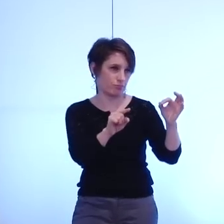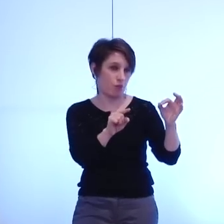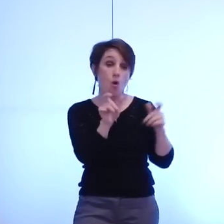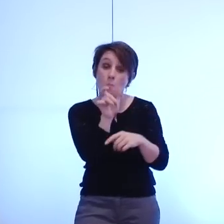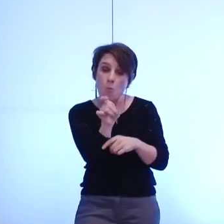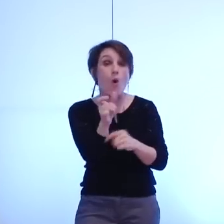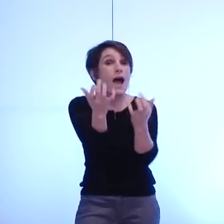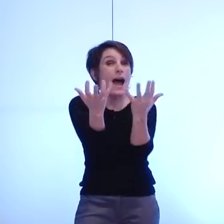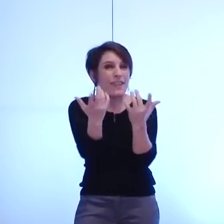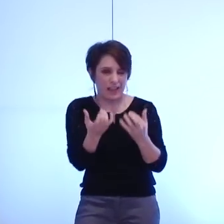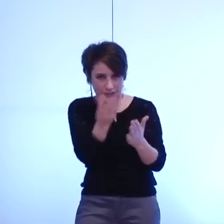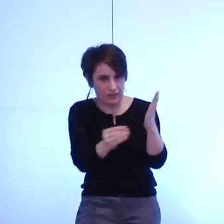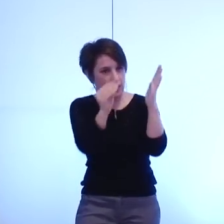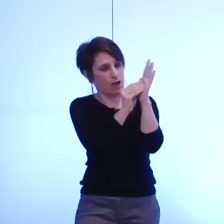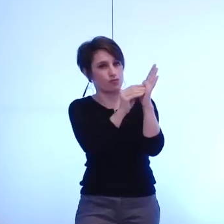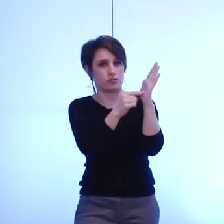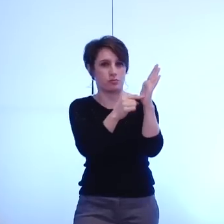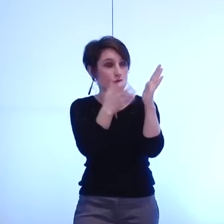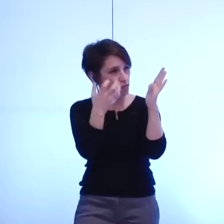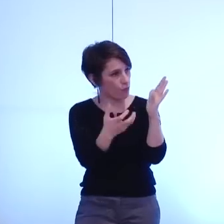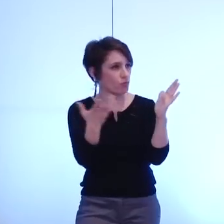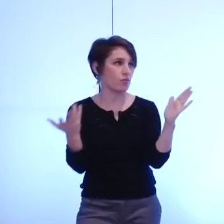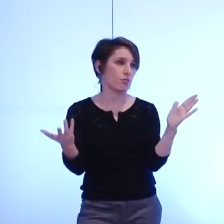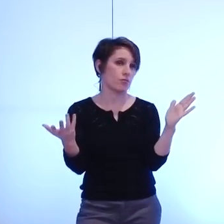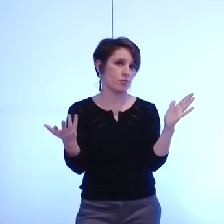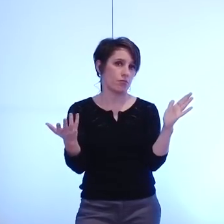'attractivité du territoire dans